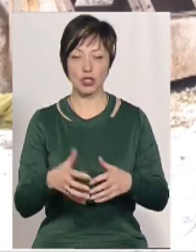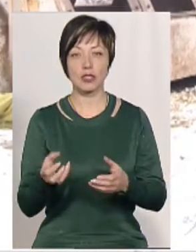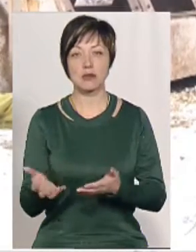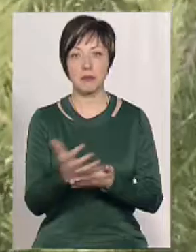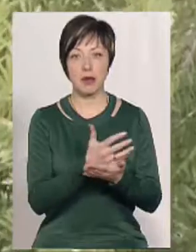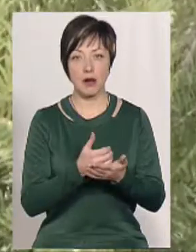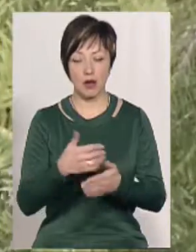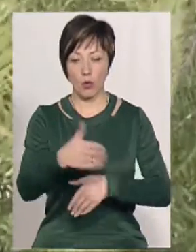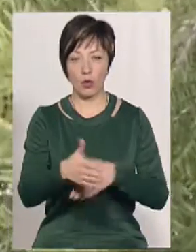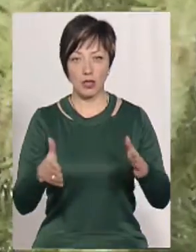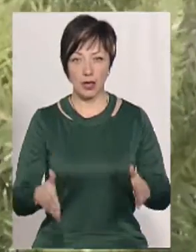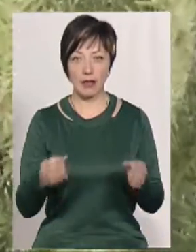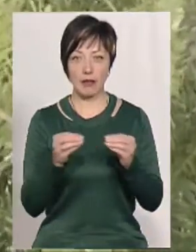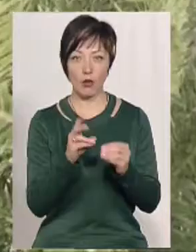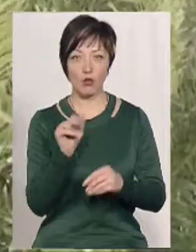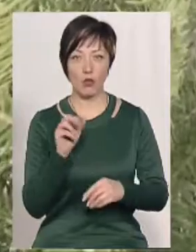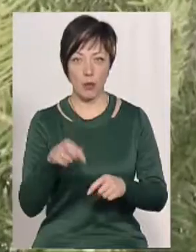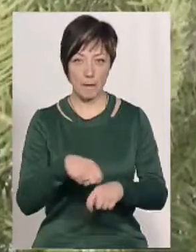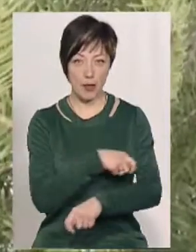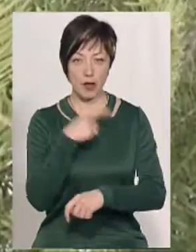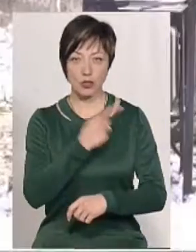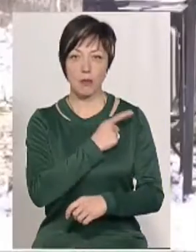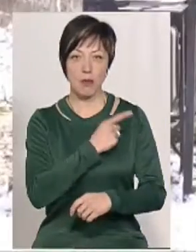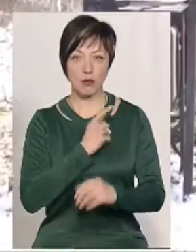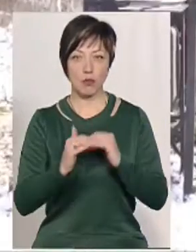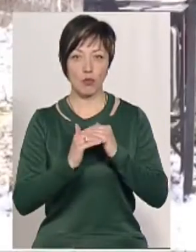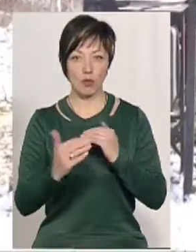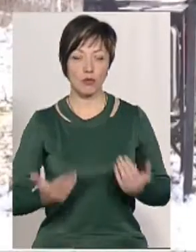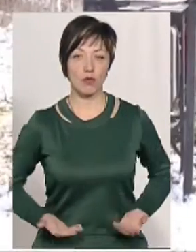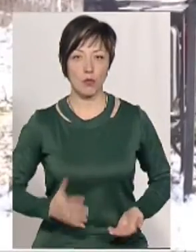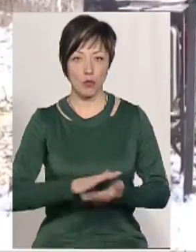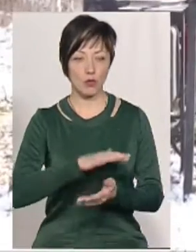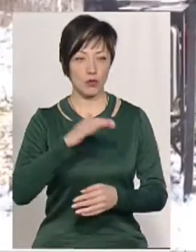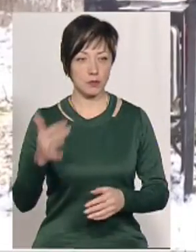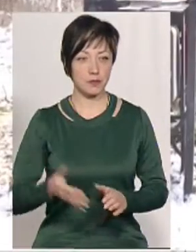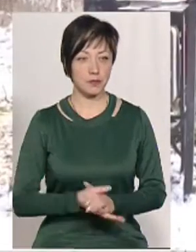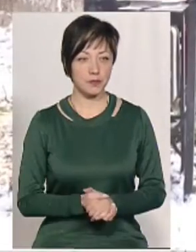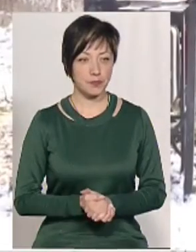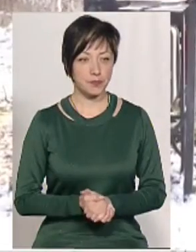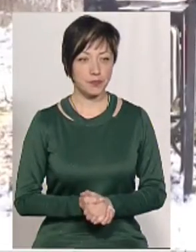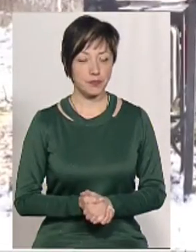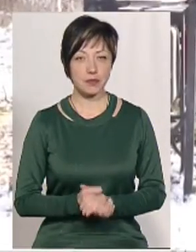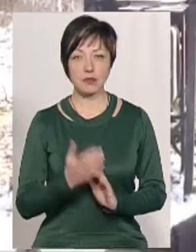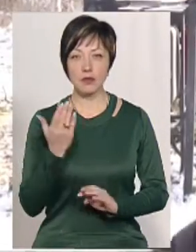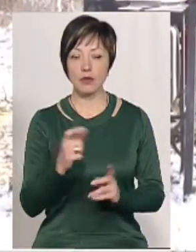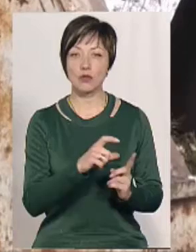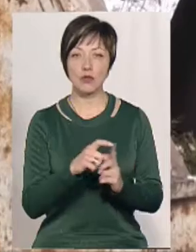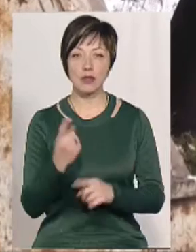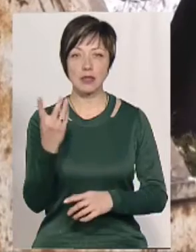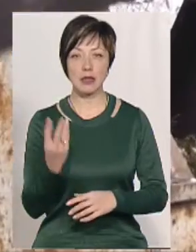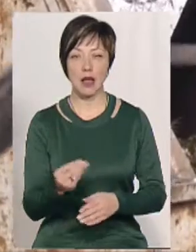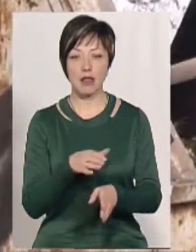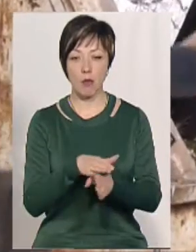збирають у контейнери ємністю 10 кубометрів, каже майстер полігону твердих побутових відходів Едуард Дашевський. За його словами, за день